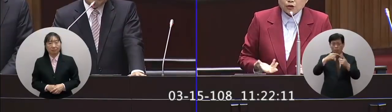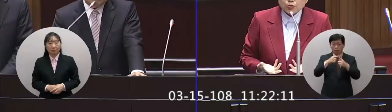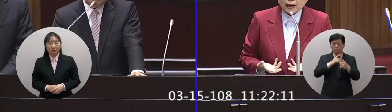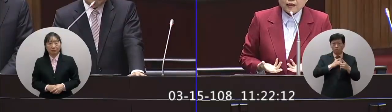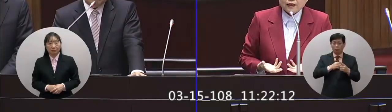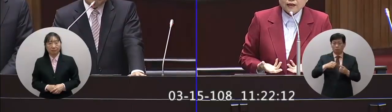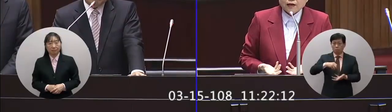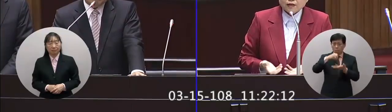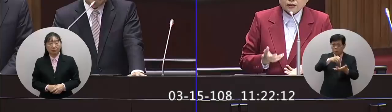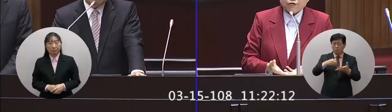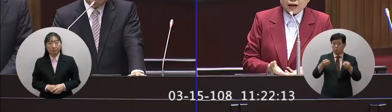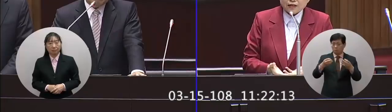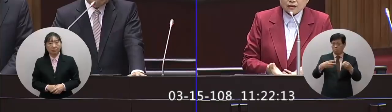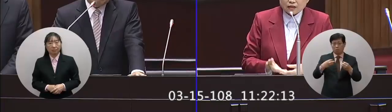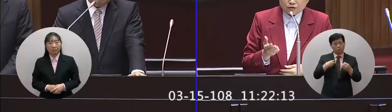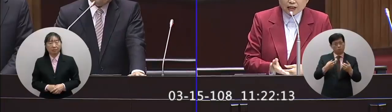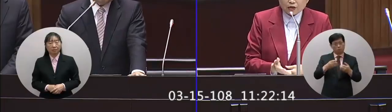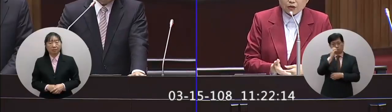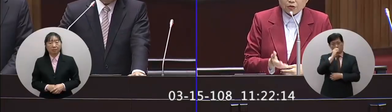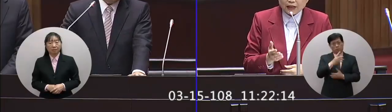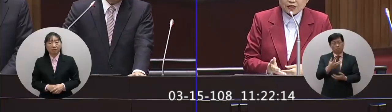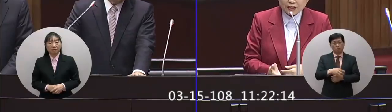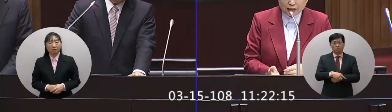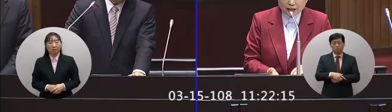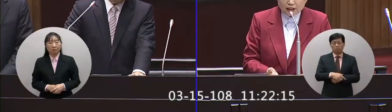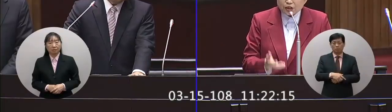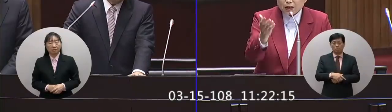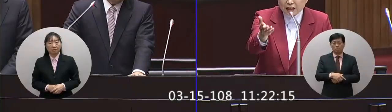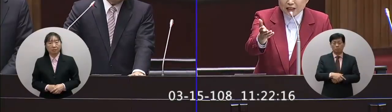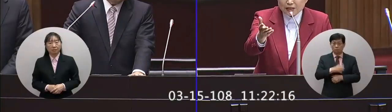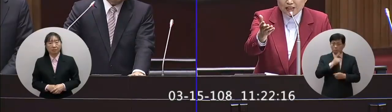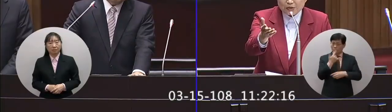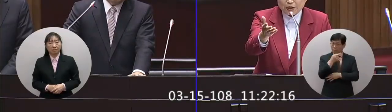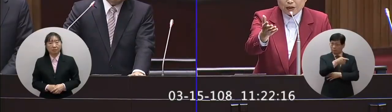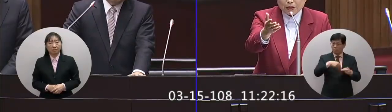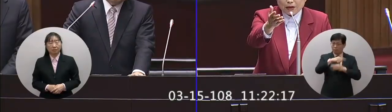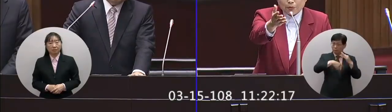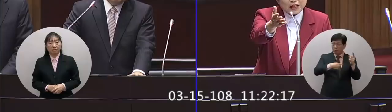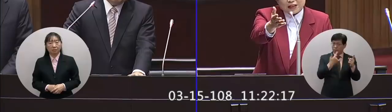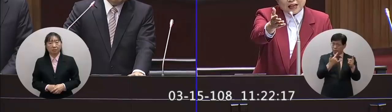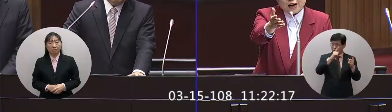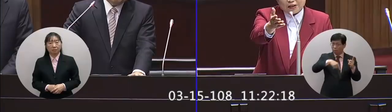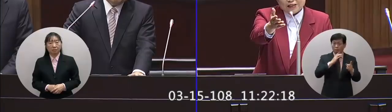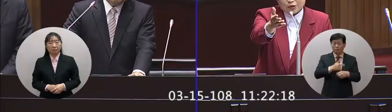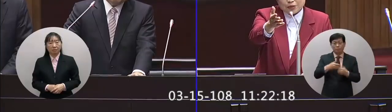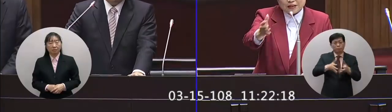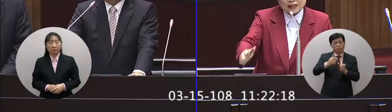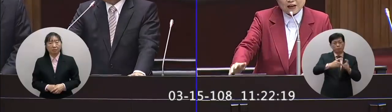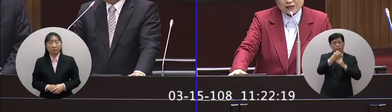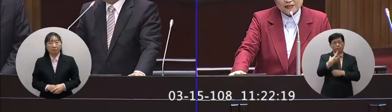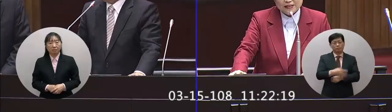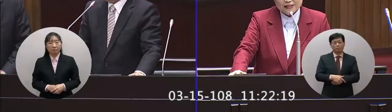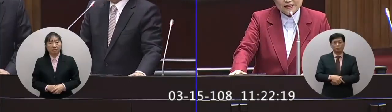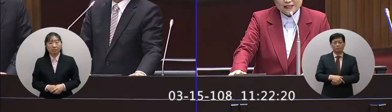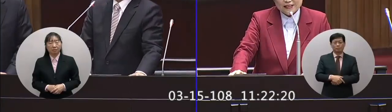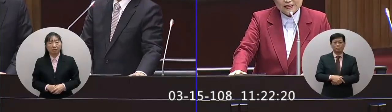沒有把它拿出來在法案法條當中來審理是因為要等你們行政院的版本嗎部長你打好了李部